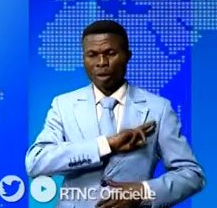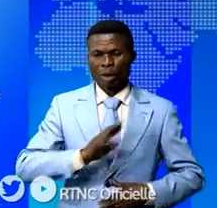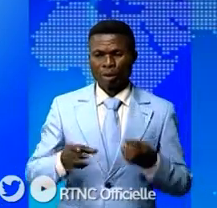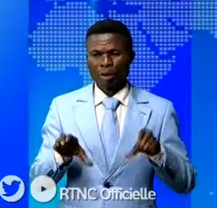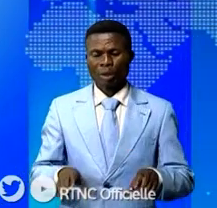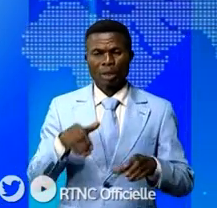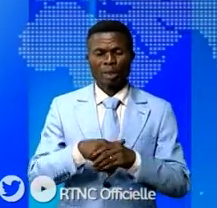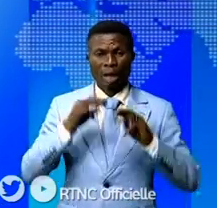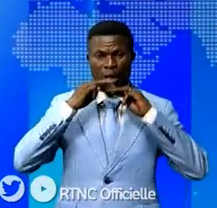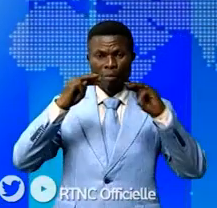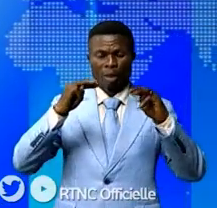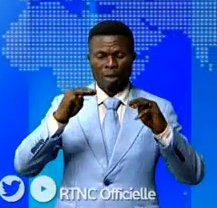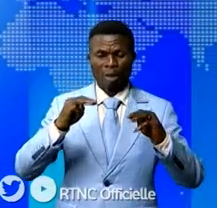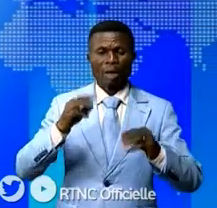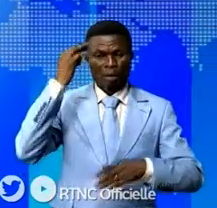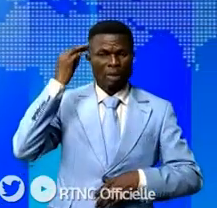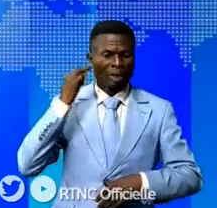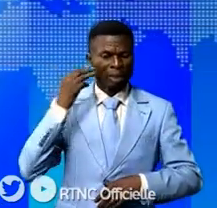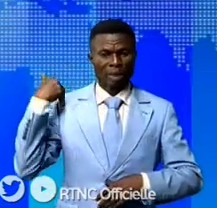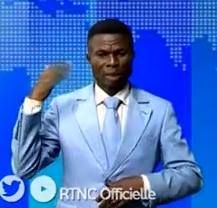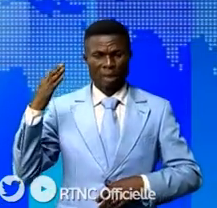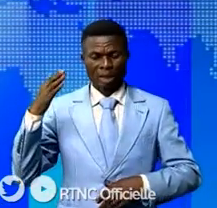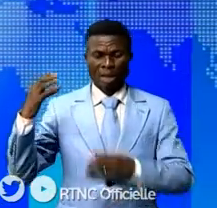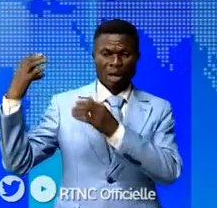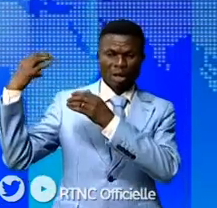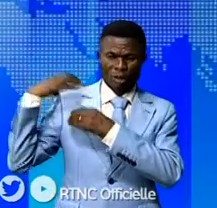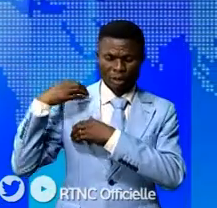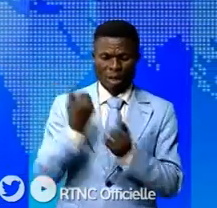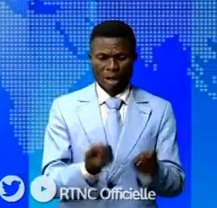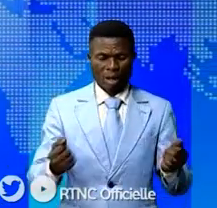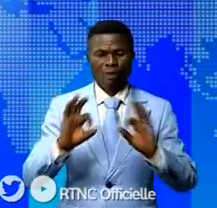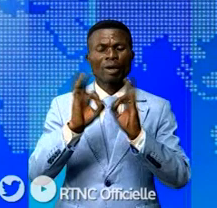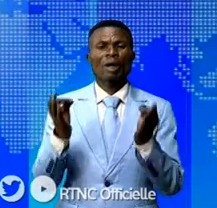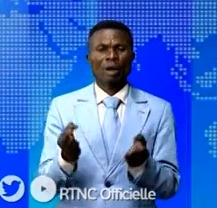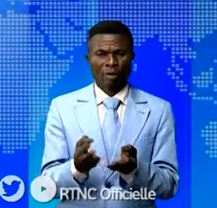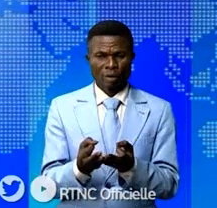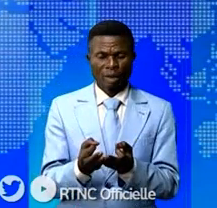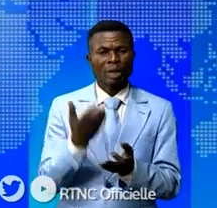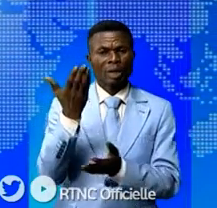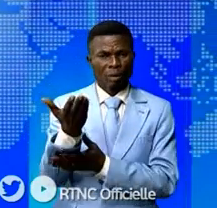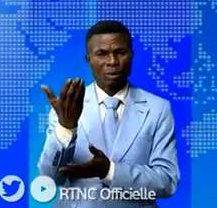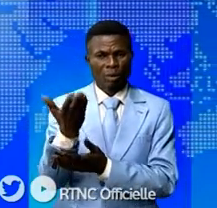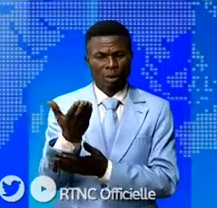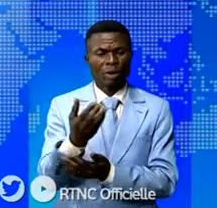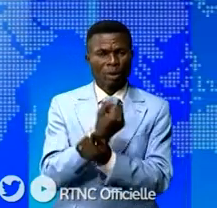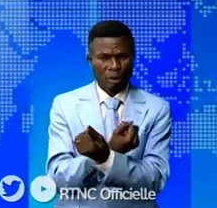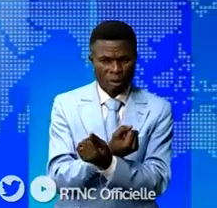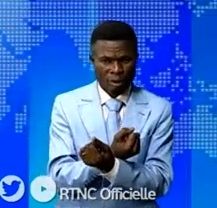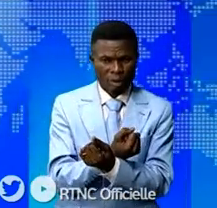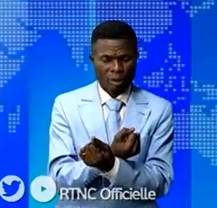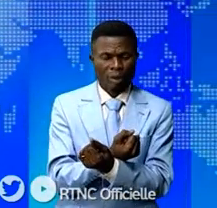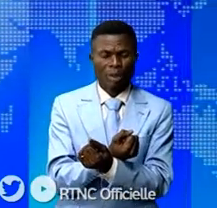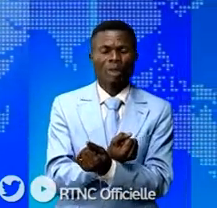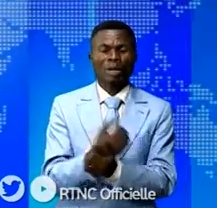À travers un message, Béatrice Loméa, ministre d'État, ministre du Genre, Enfants et Familles, appelle au respect de l